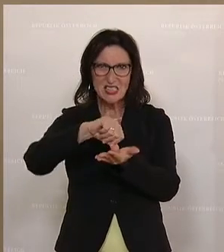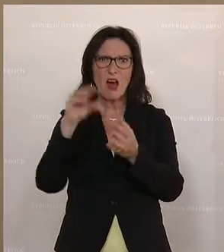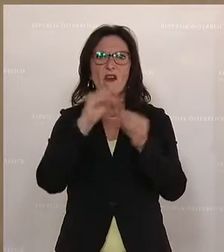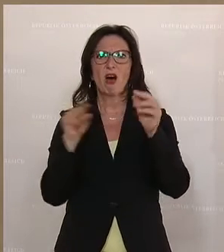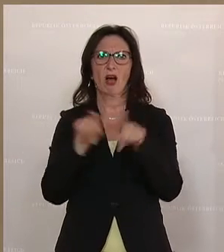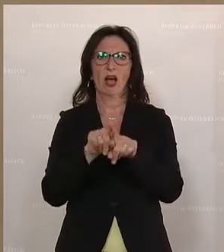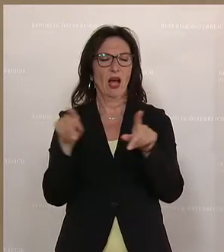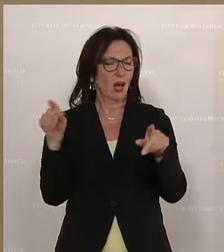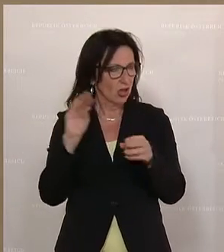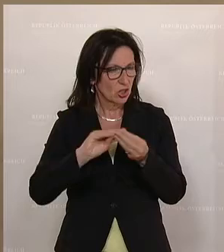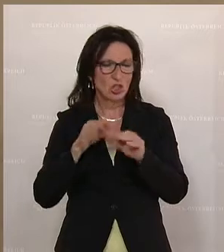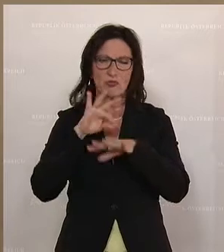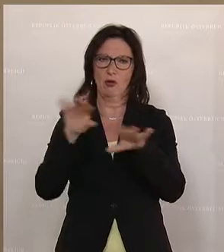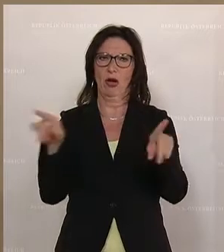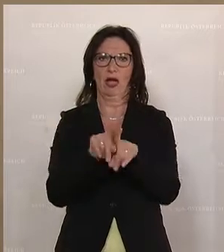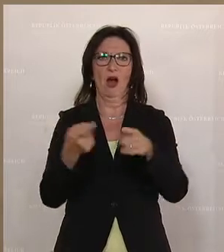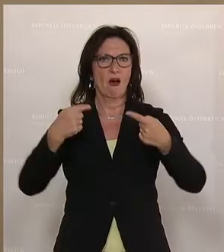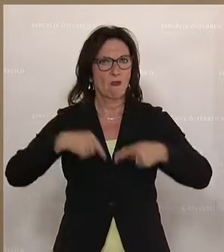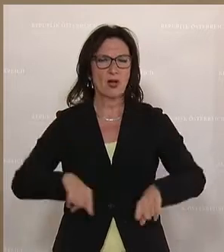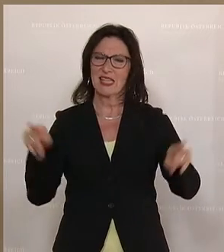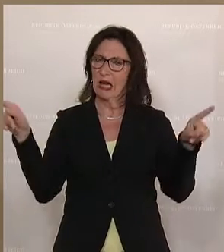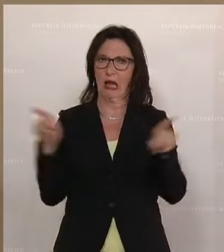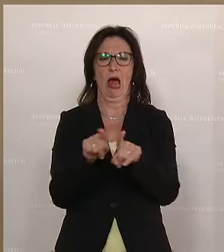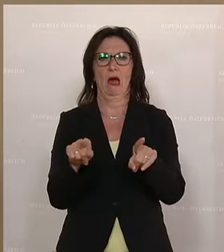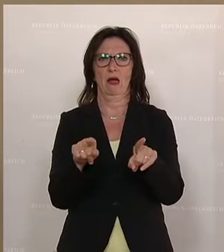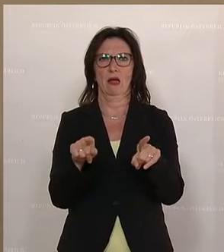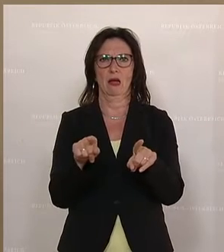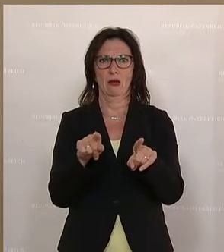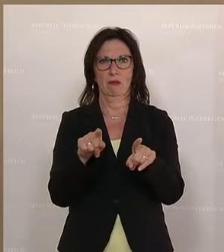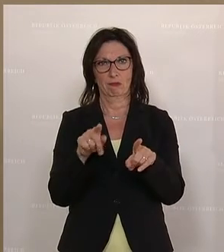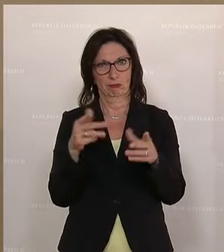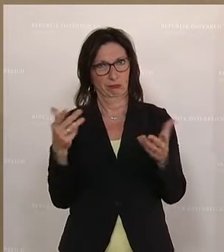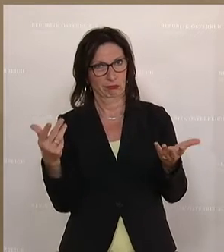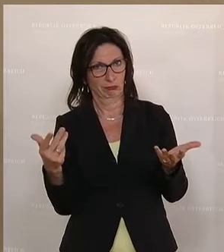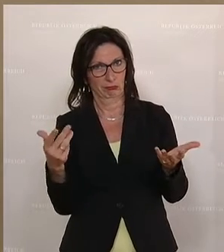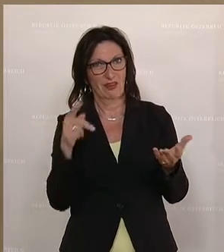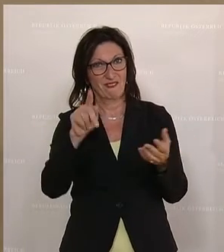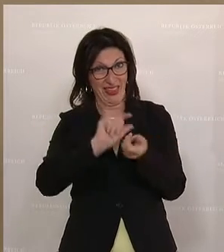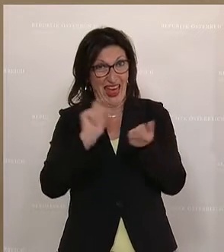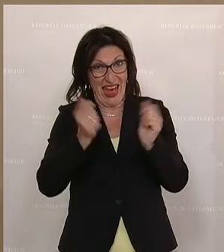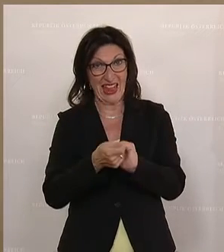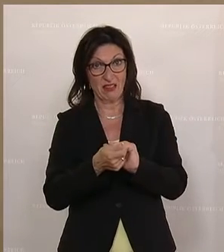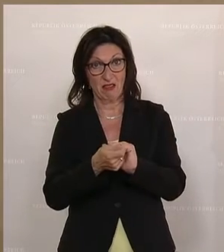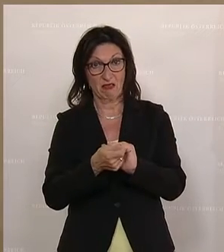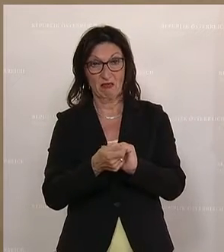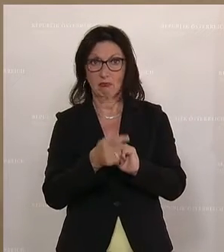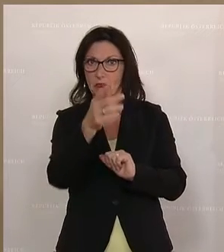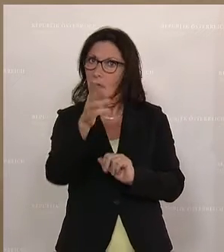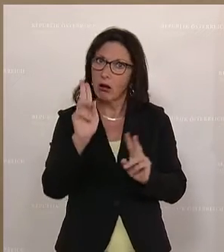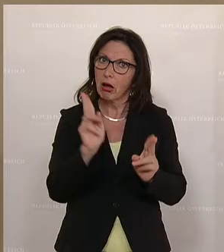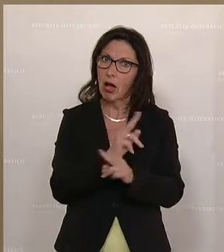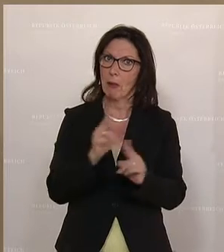Geschäftsführer, gleicher Vorsitzender. All das wäre nicht möglich mit diesem Änderungsantrag. Und die Frage,